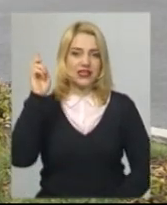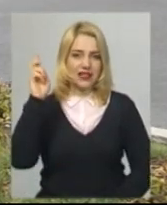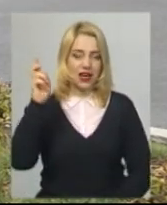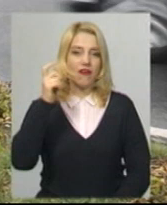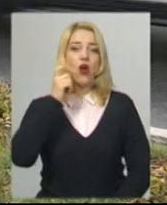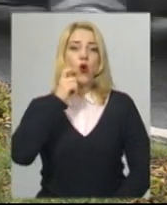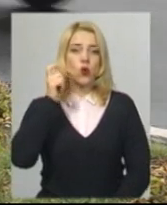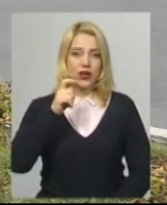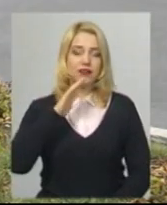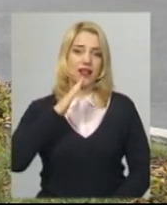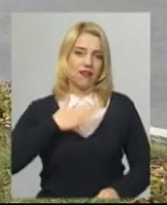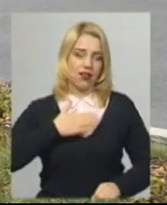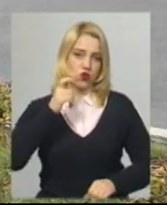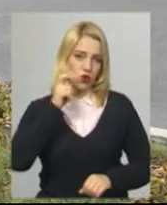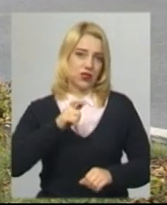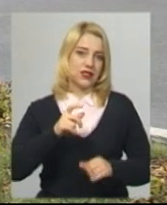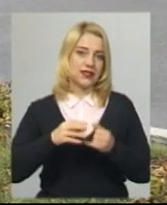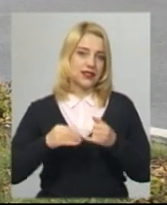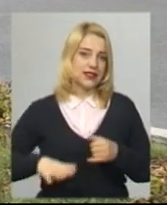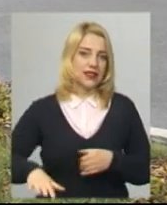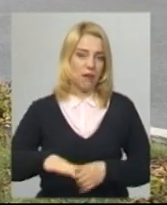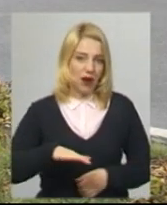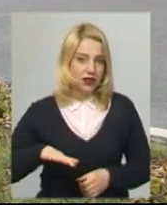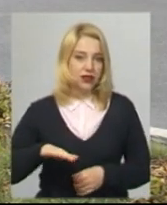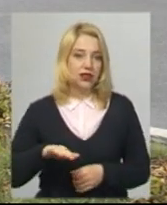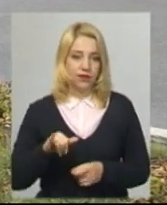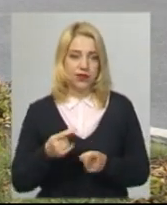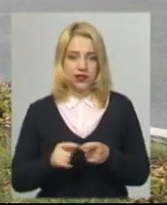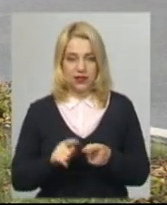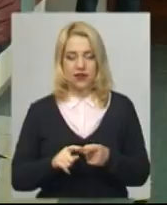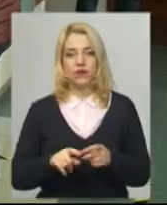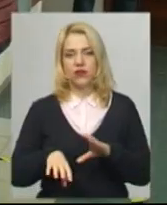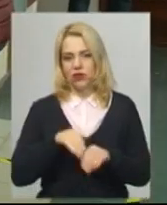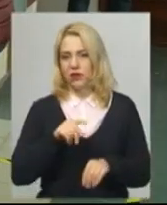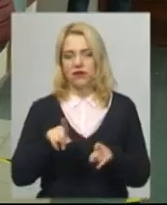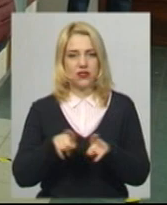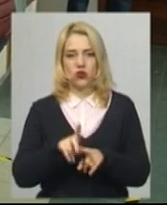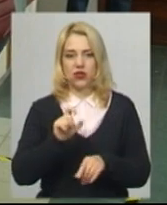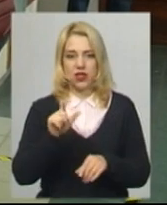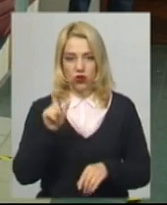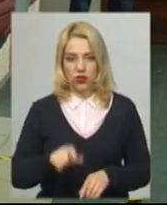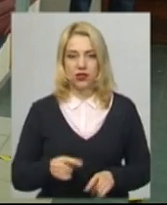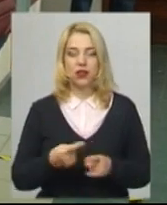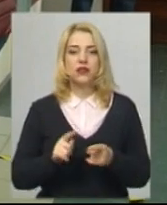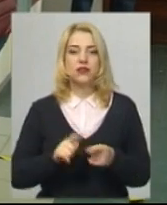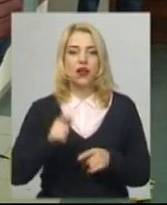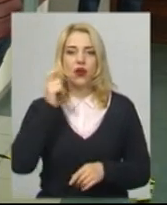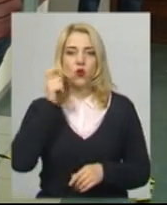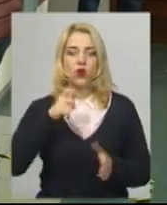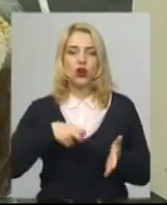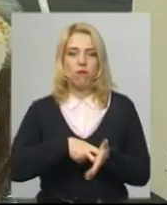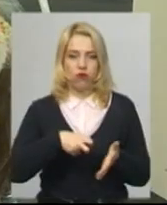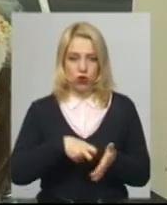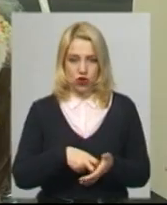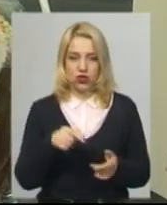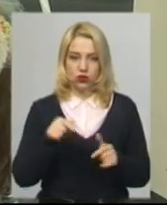нашій українській землі, і вибір все одно за людиною. А це відділення Укрпошти. Цьогоріч до Великодня тут